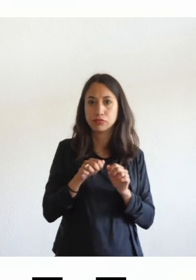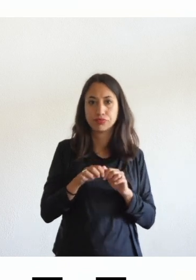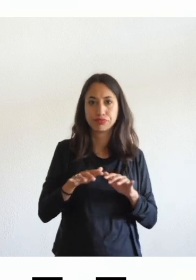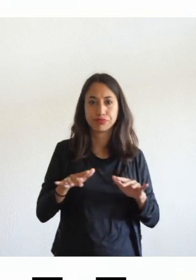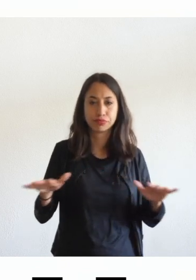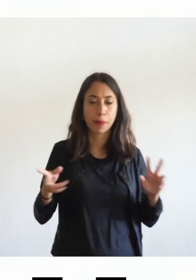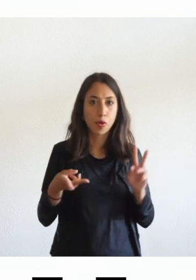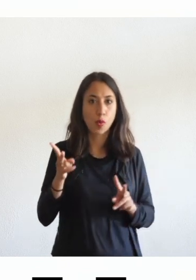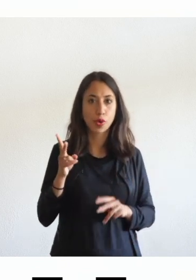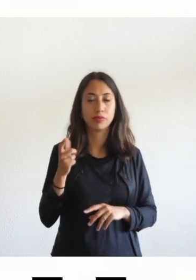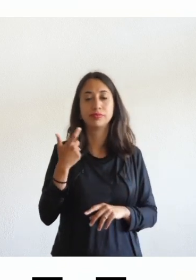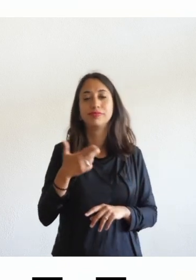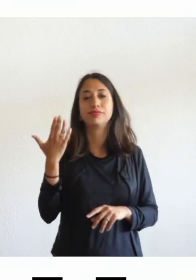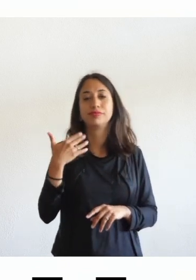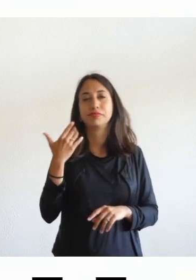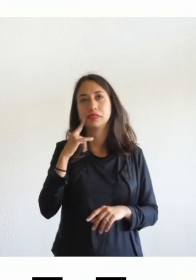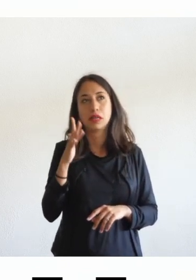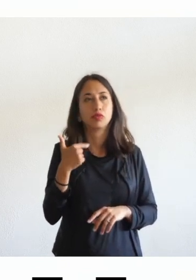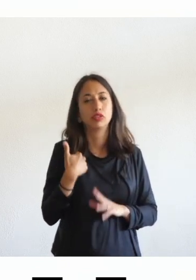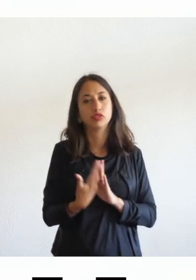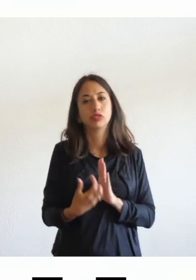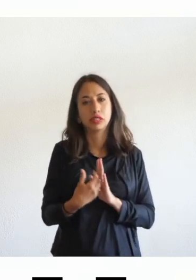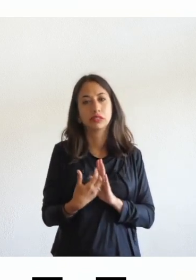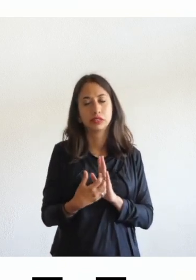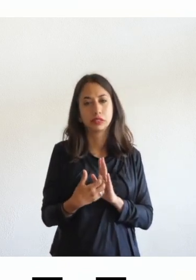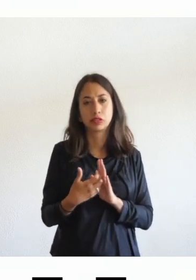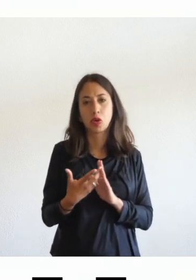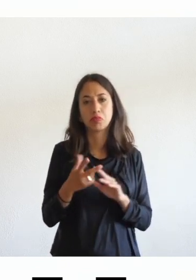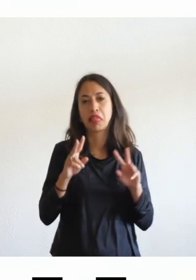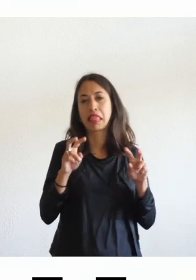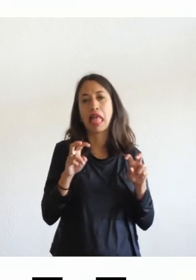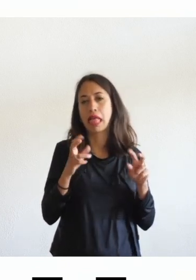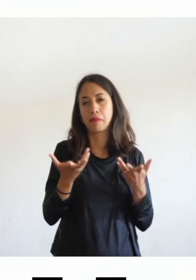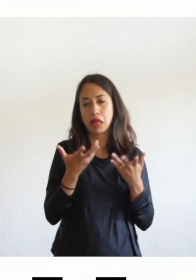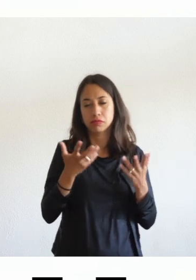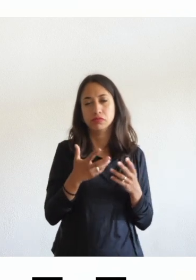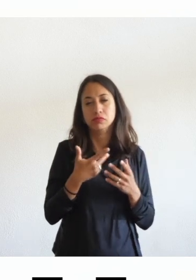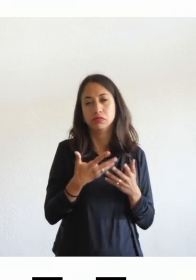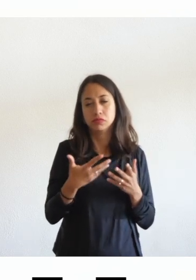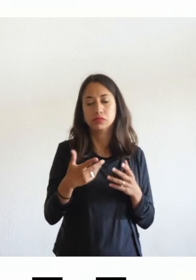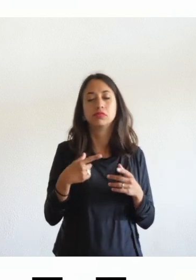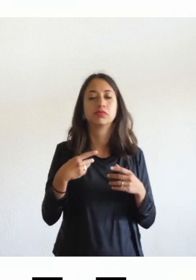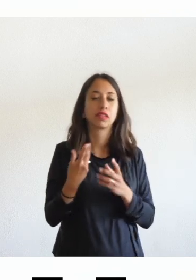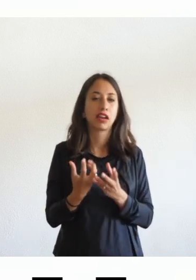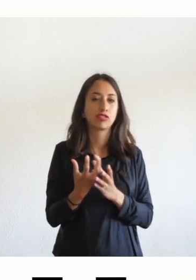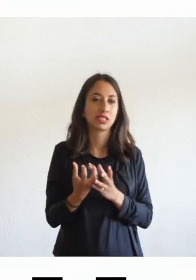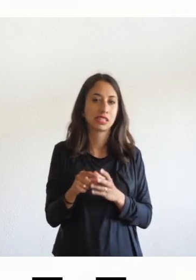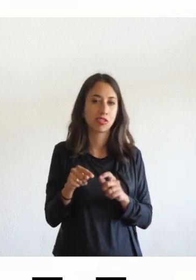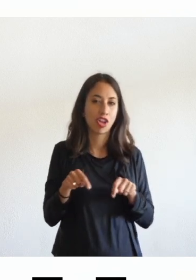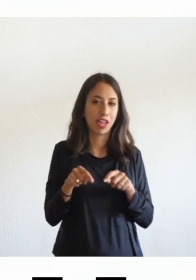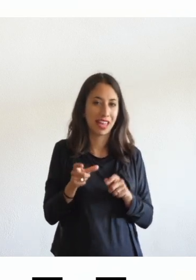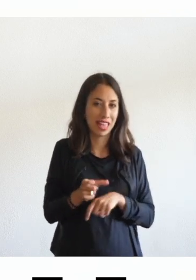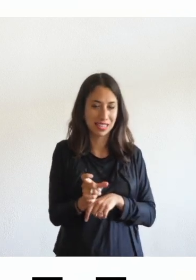prima ok io ti registro l'antologia XY in audiocassetta e